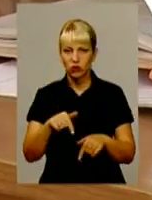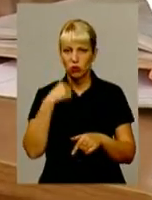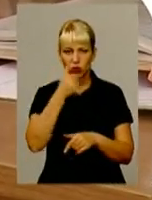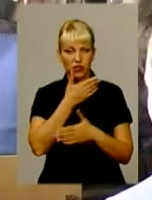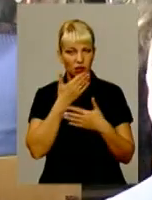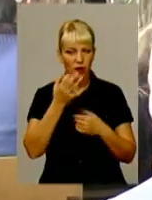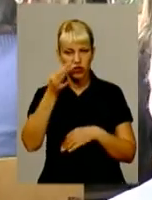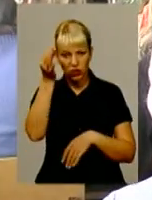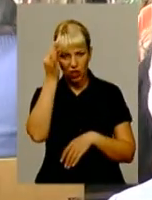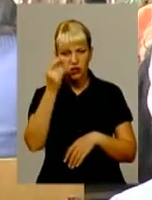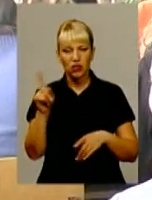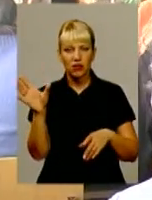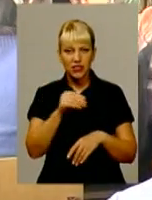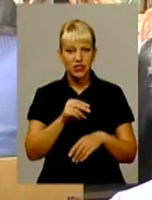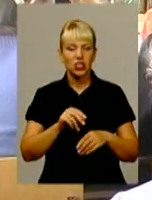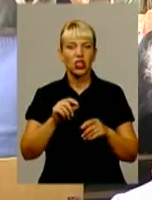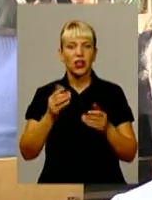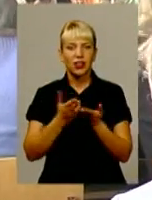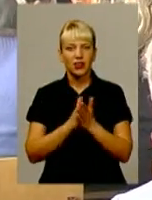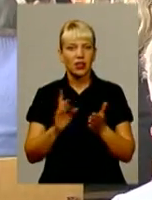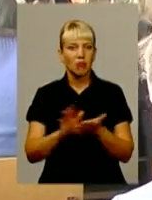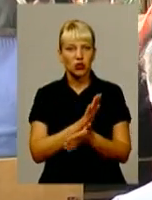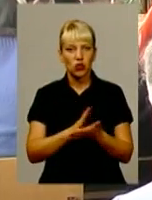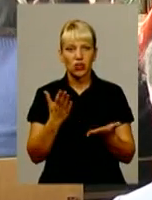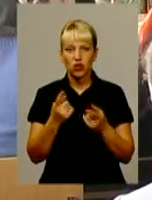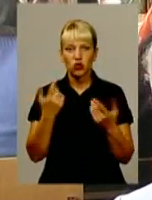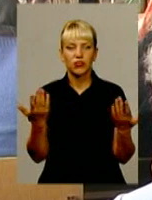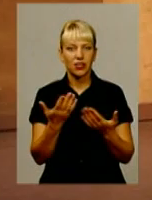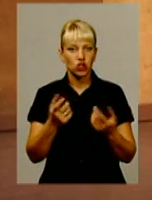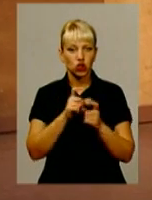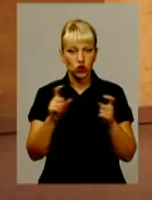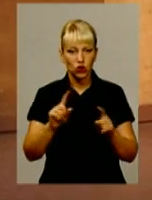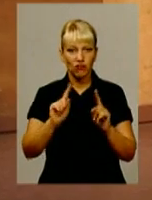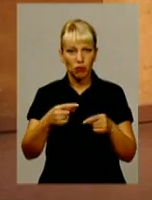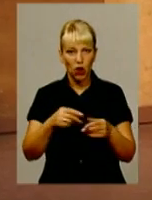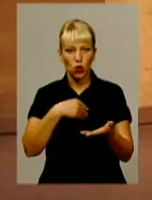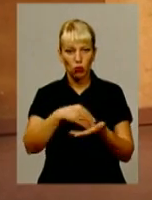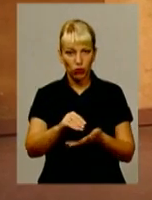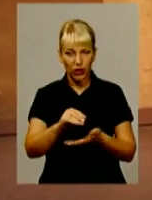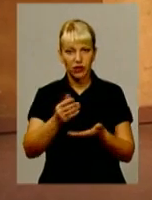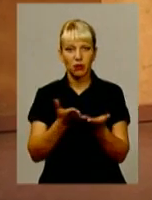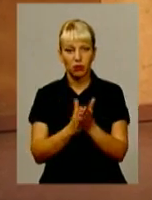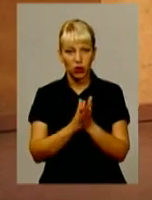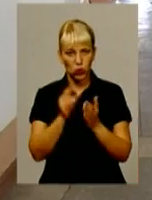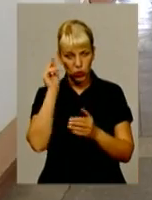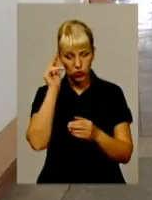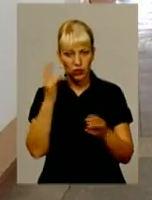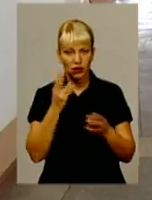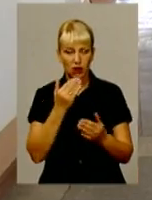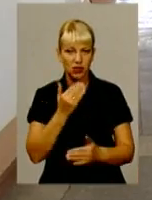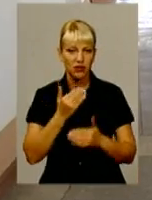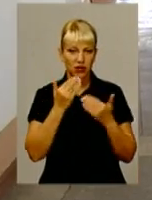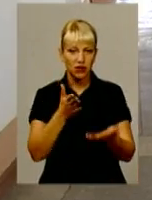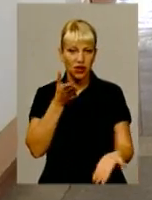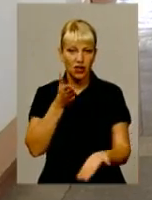нагадують, усі шкільні книги абсолютно безкоштовні. І якщо у якійсь зі шкіл вимагатимуть купувати навчальні посібники, потрібно негайно звертатися на